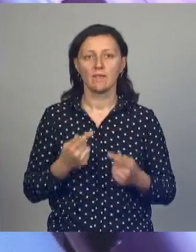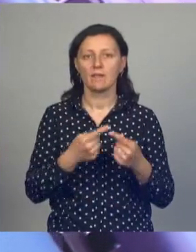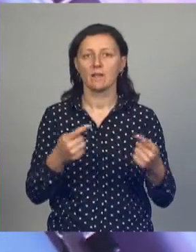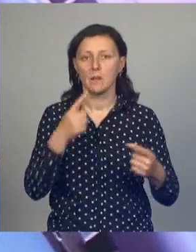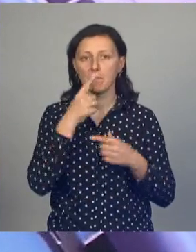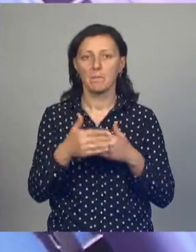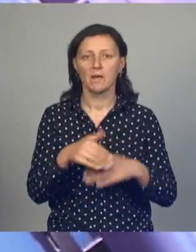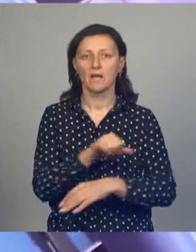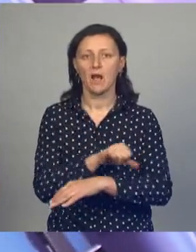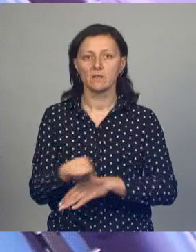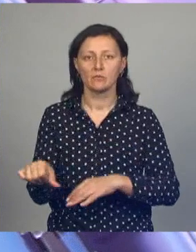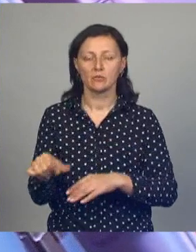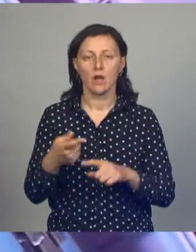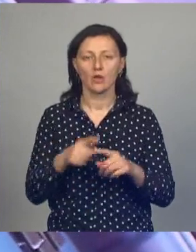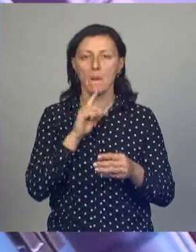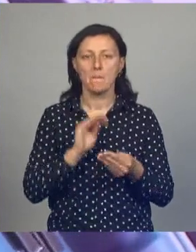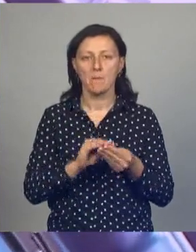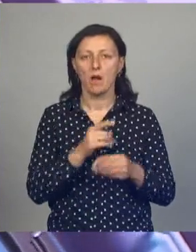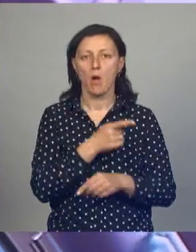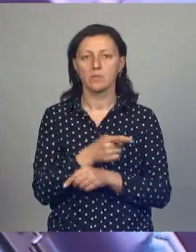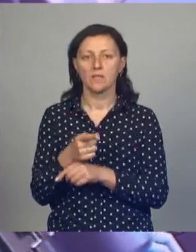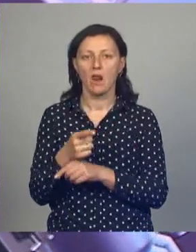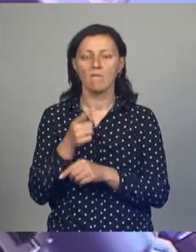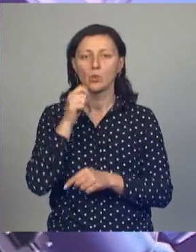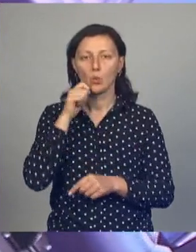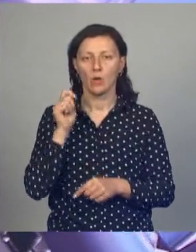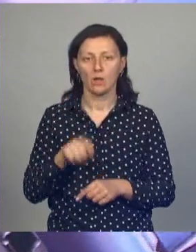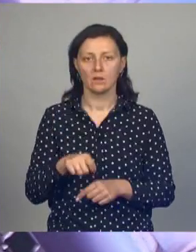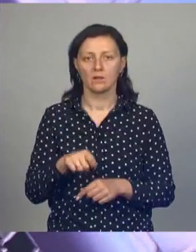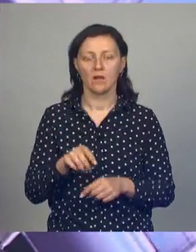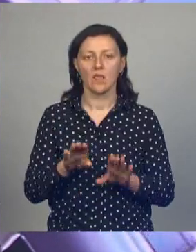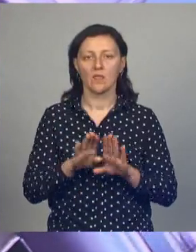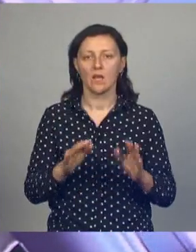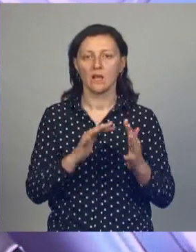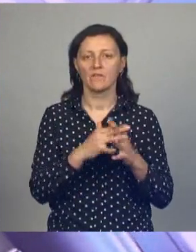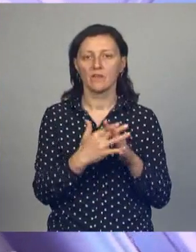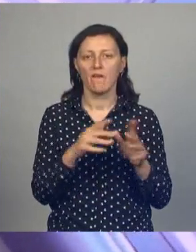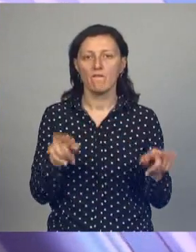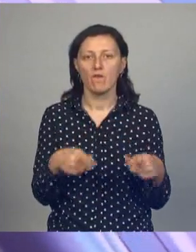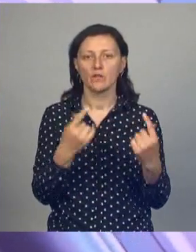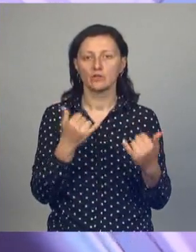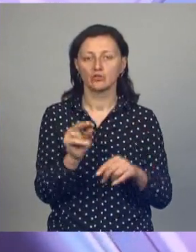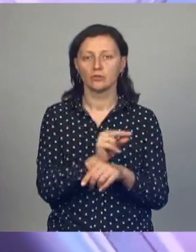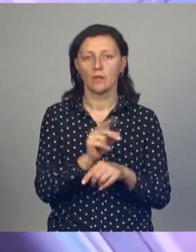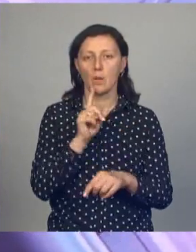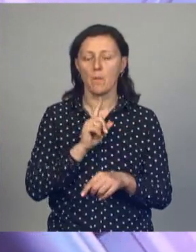приграничных территорий, которые по-прежнему обстреливают со стороны Украины. В таких селах вести восстановительные работы сейчас небезопасно.